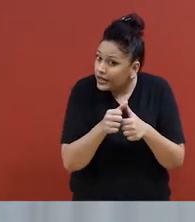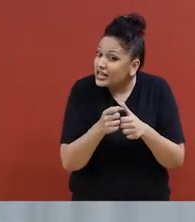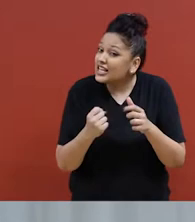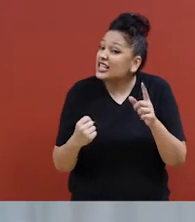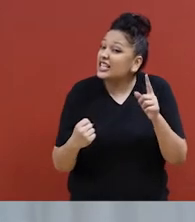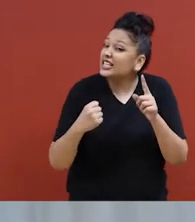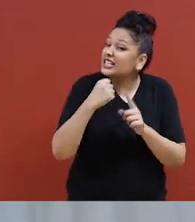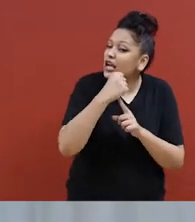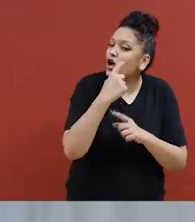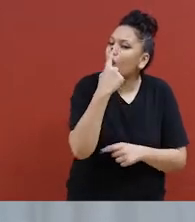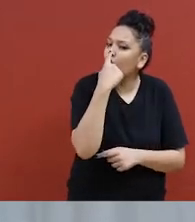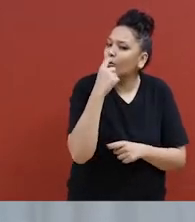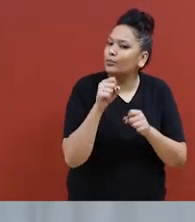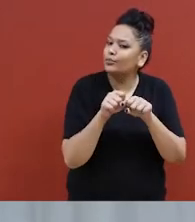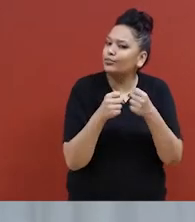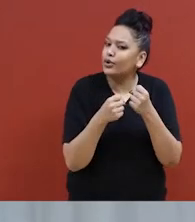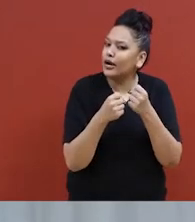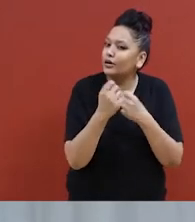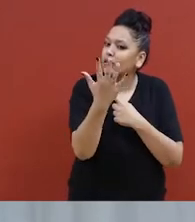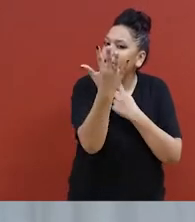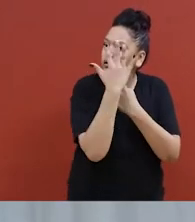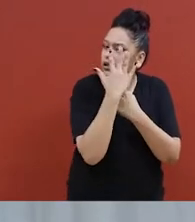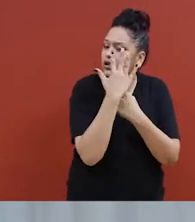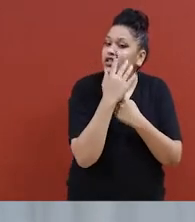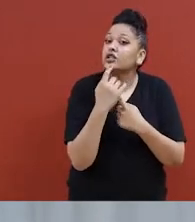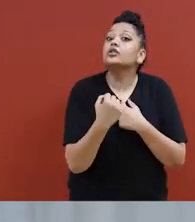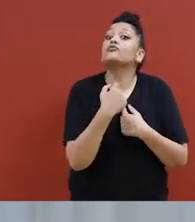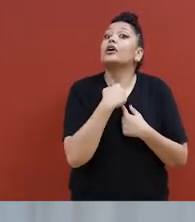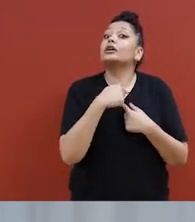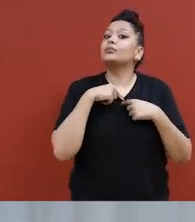'attaquant ou lui casser la clavicule. »